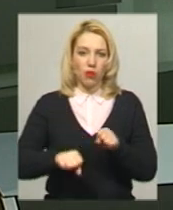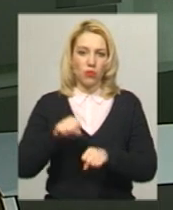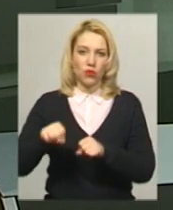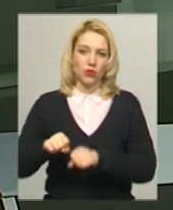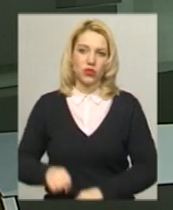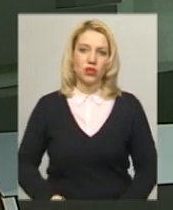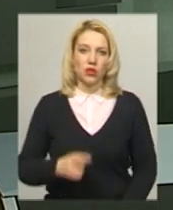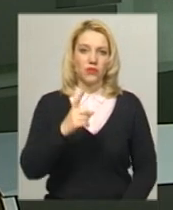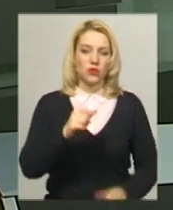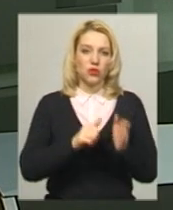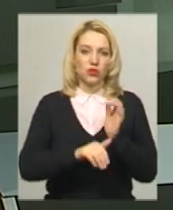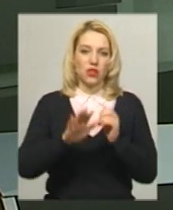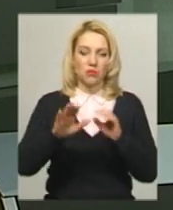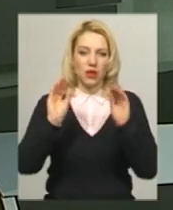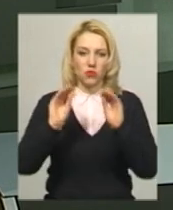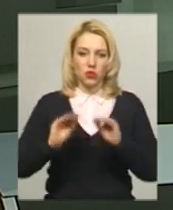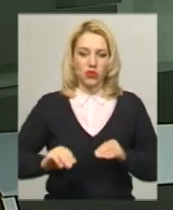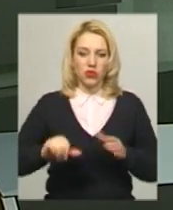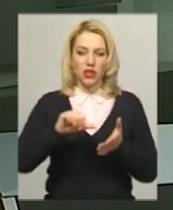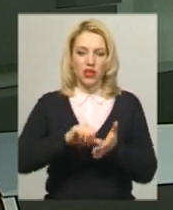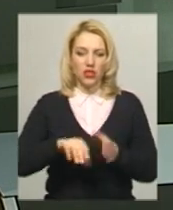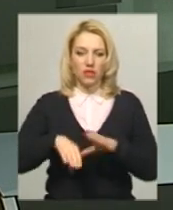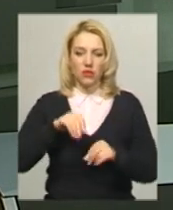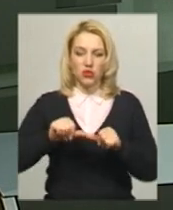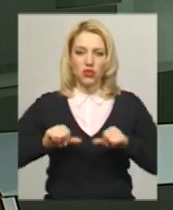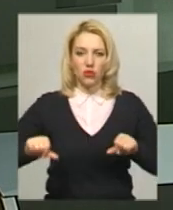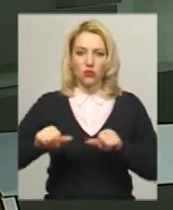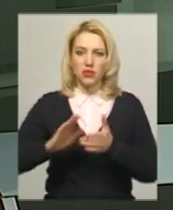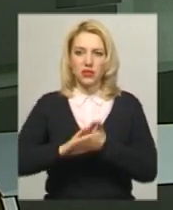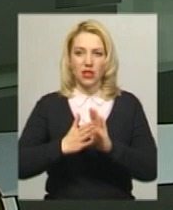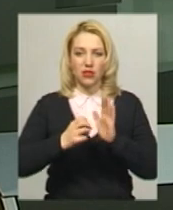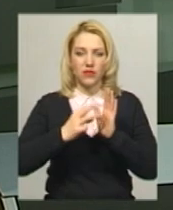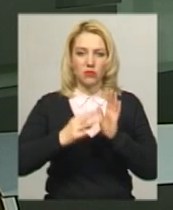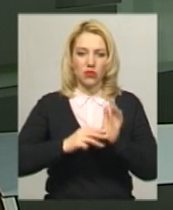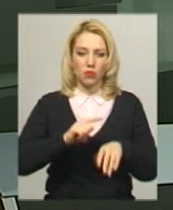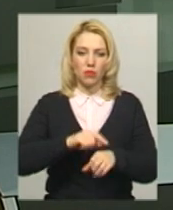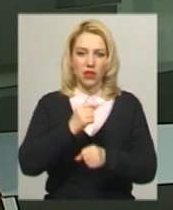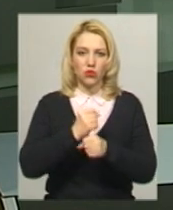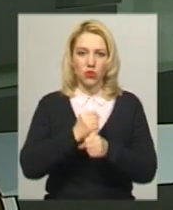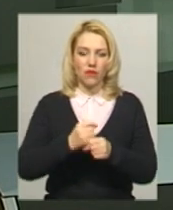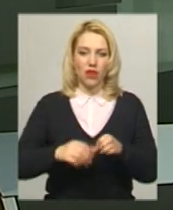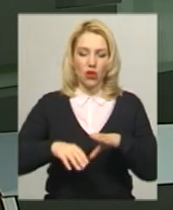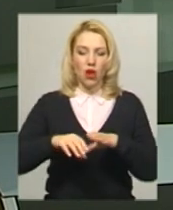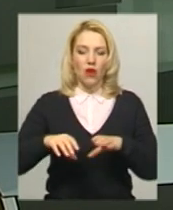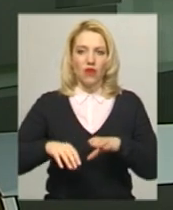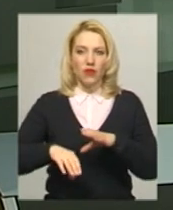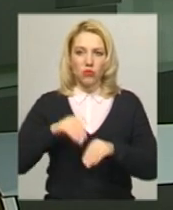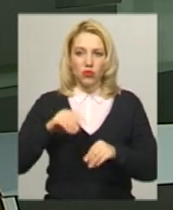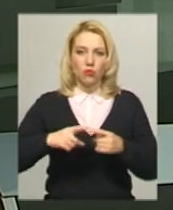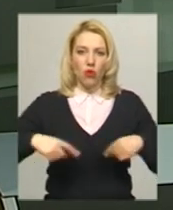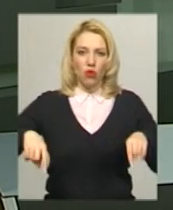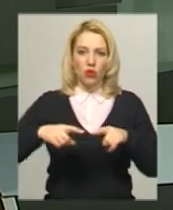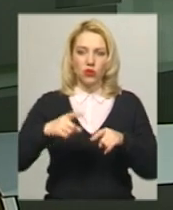165 протоколів дільничних виборчих комісій, станов на 18-ту годину, працювали в окружному виборчому окрузі номер 188,